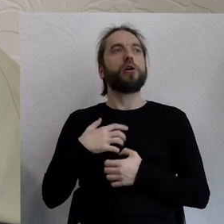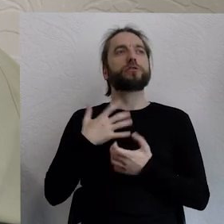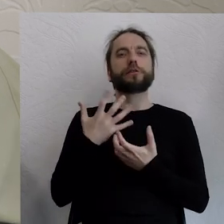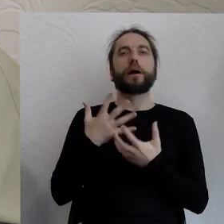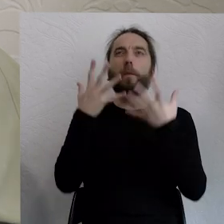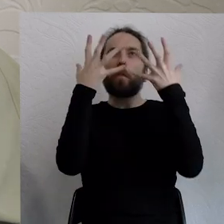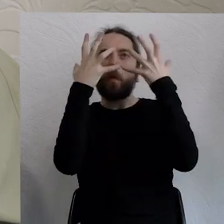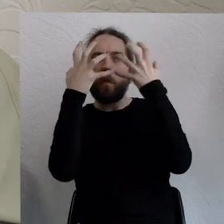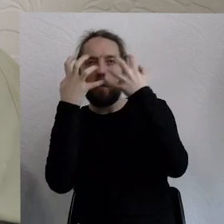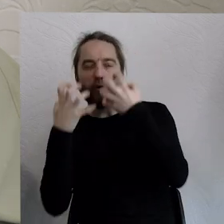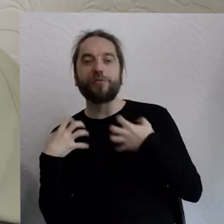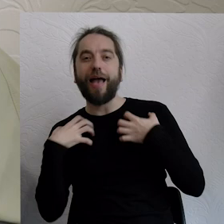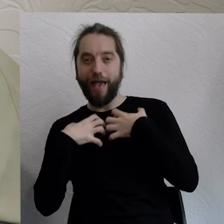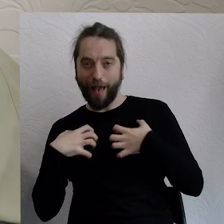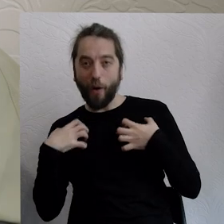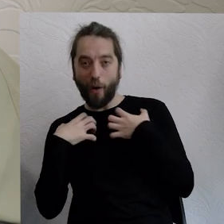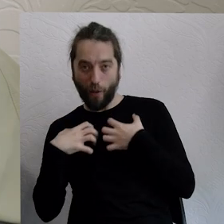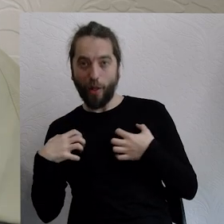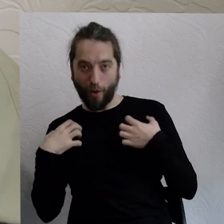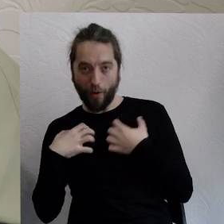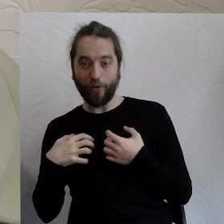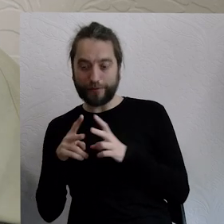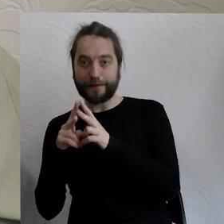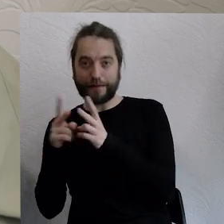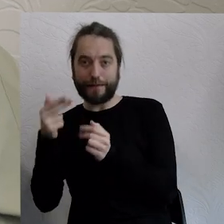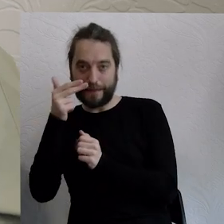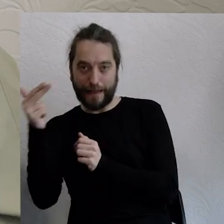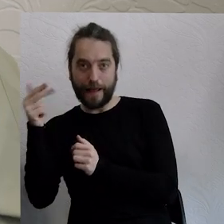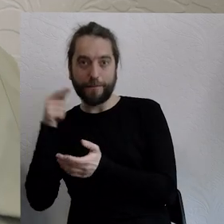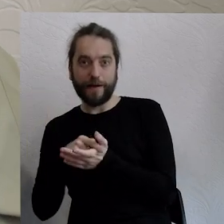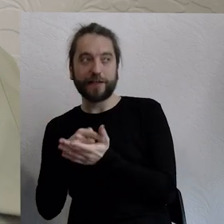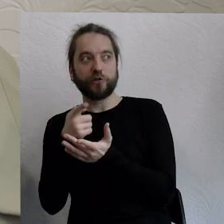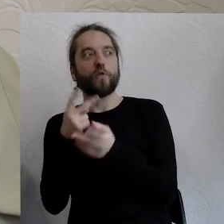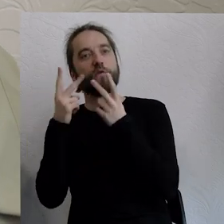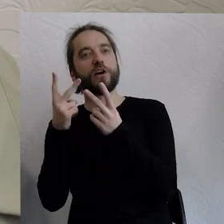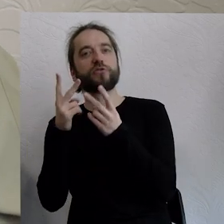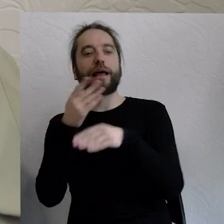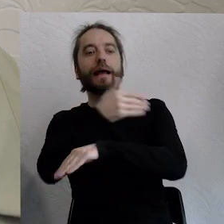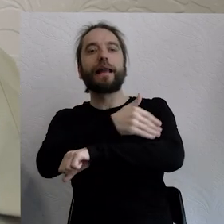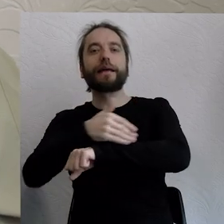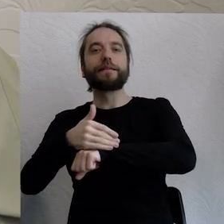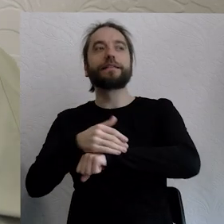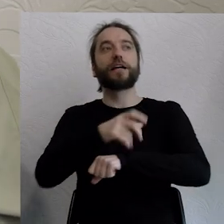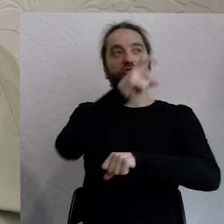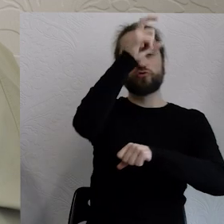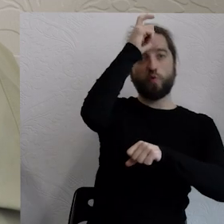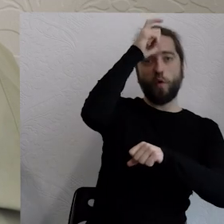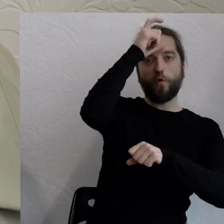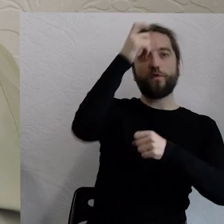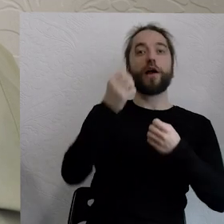kierunek do rozpatrywania, gdzie mamy tą granicę człowieka, kultury, a środowiska.